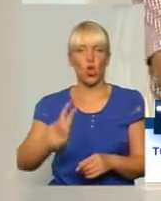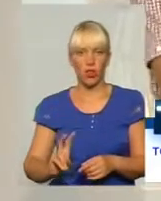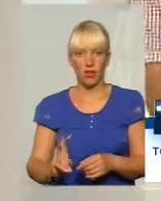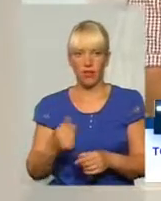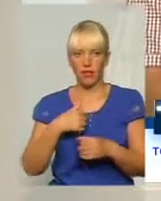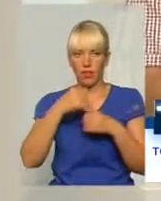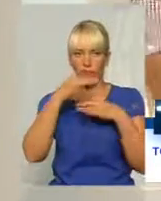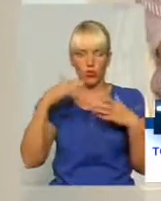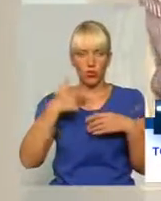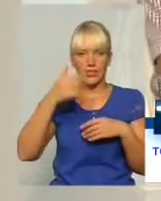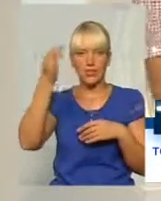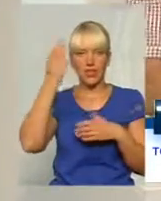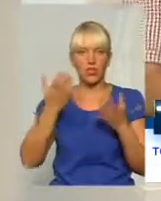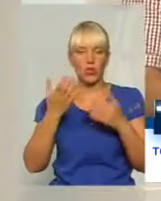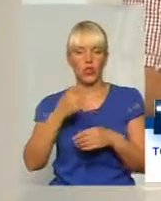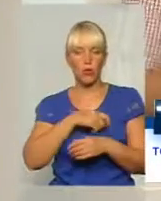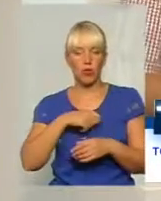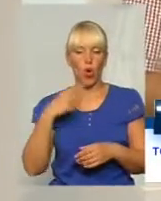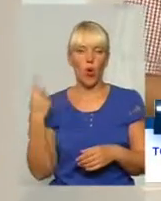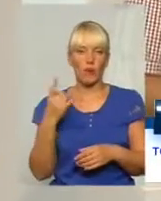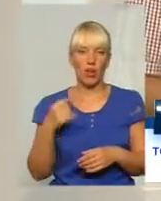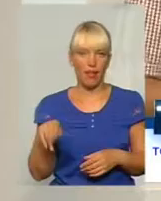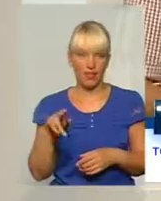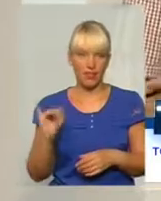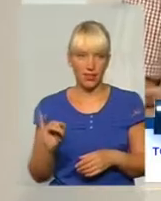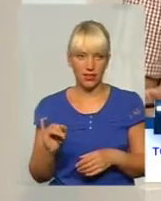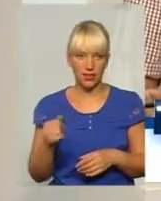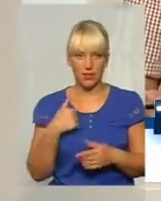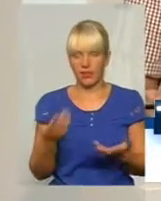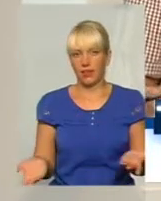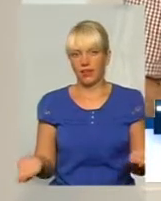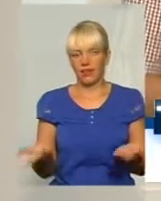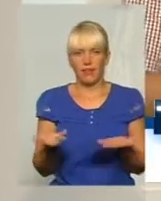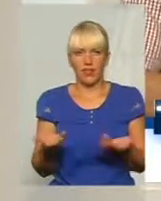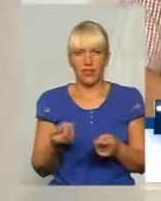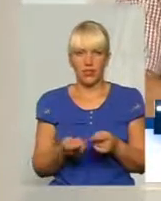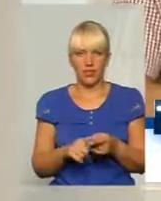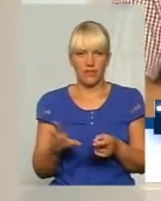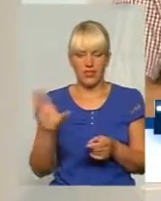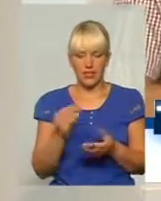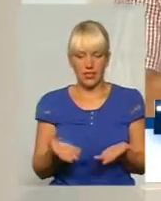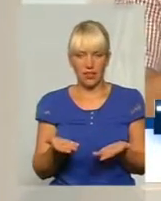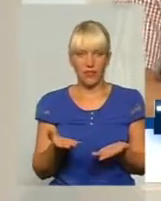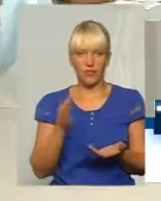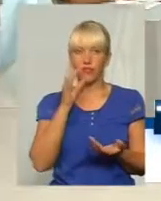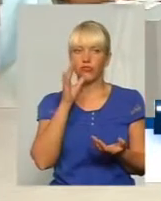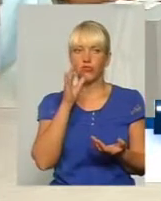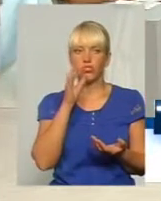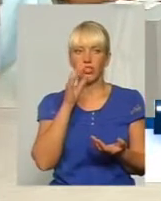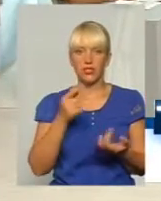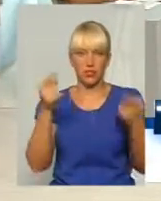ради, просто обласні ради і Хмельницьку, і Заполтавську не можуть так стосовувати. Але так якось це збігається в часі? Я би